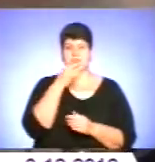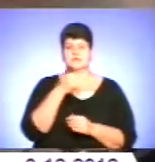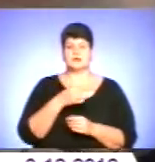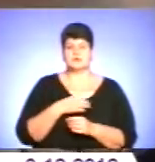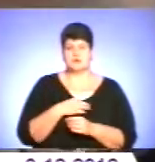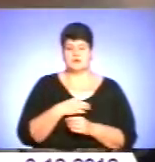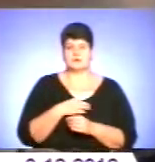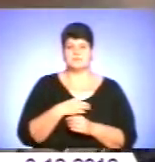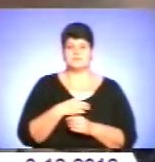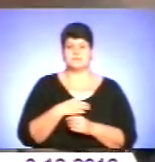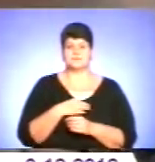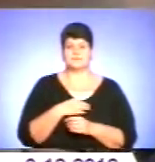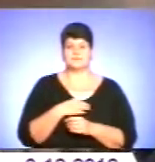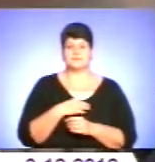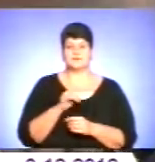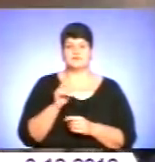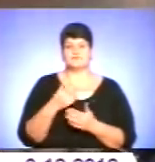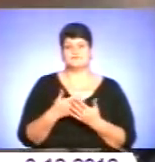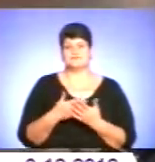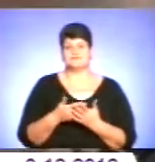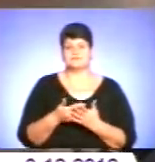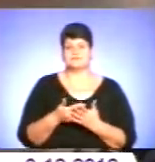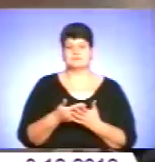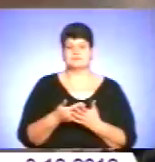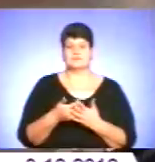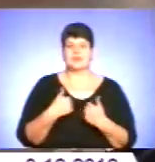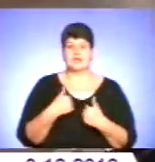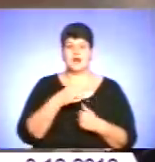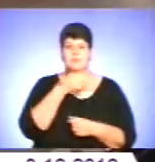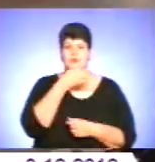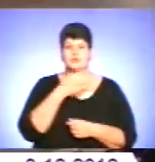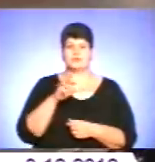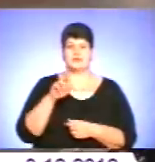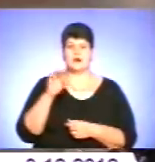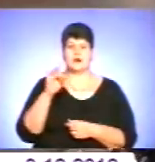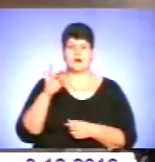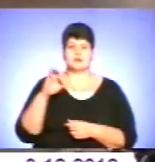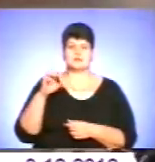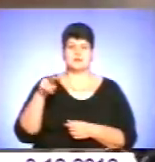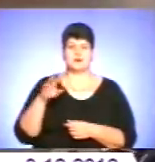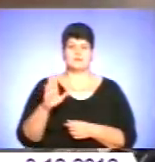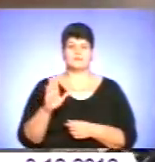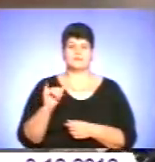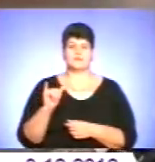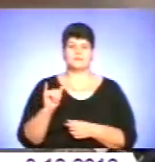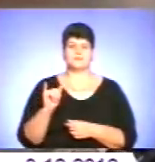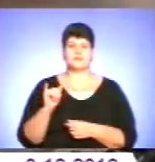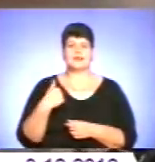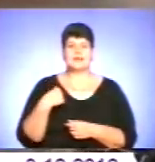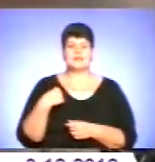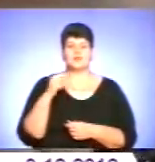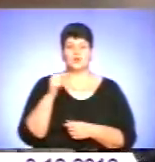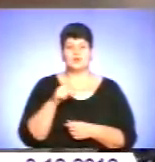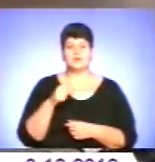що ніби я подобаюся Ярославу. І тоді ми